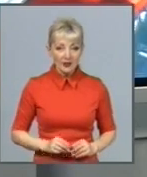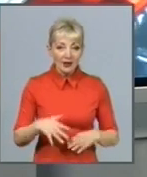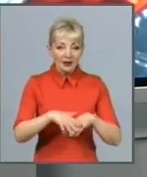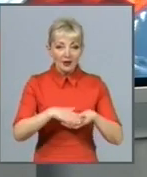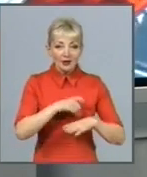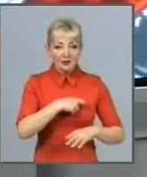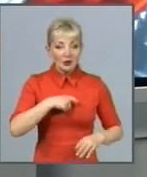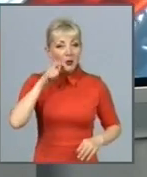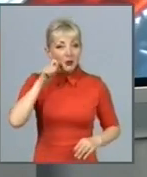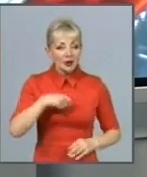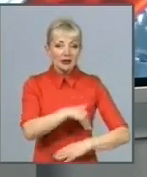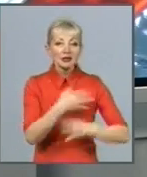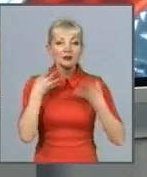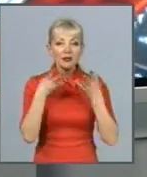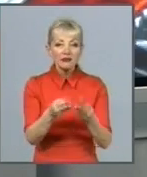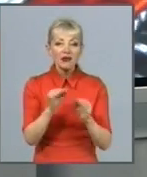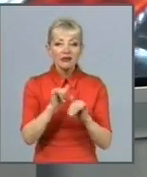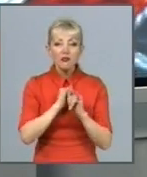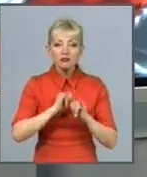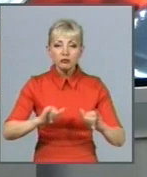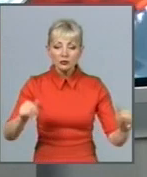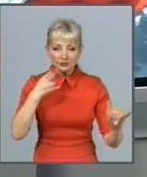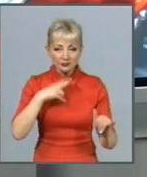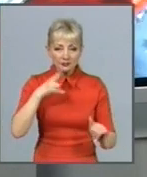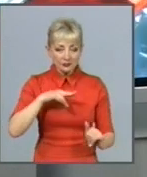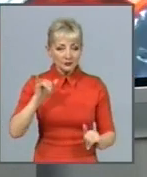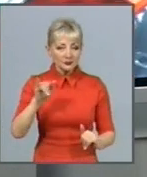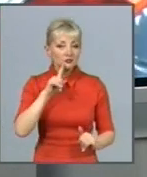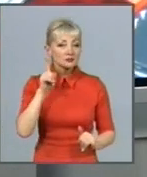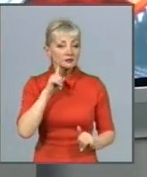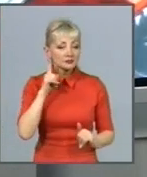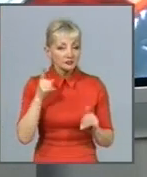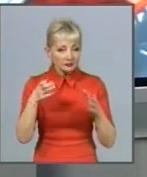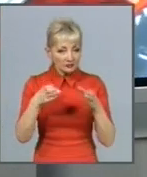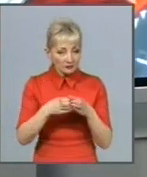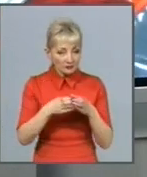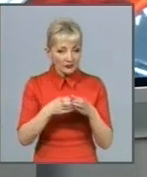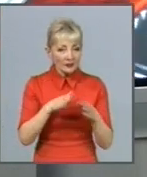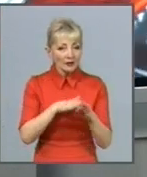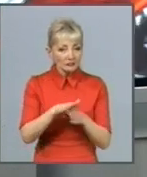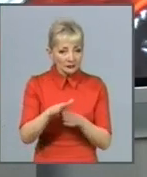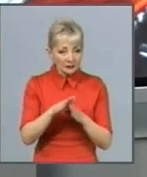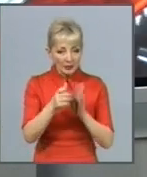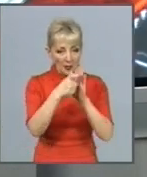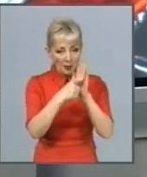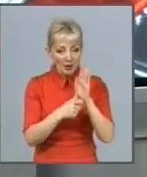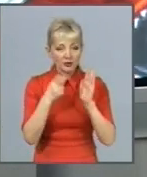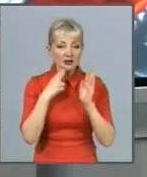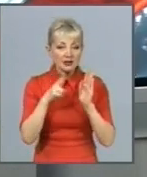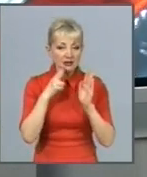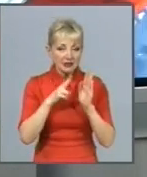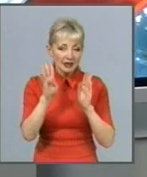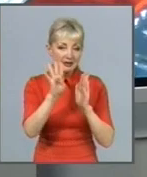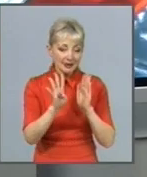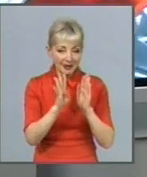вплинути на поширеність тютюнопаління у молодіжному середовищі, зробивши пачки сигарет сірими і непомітними. Із